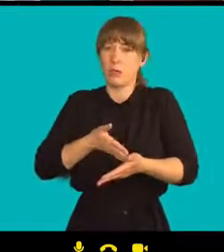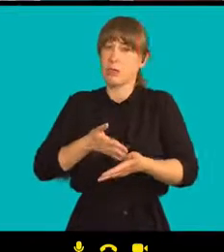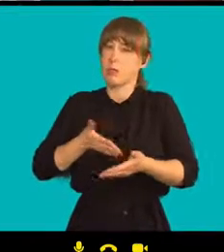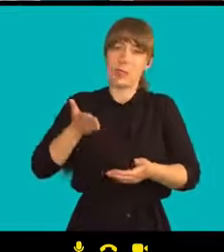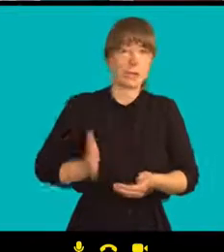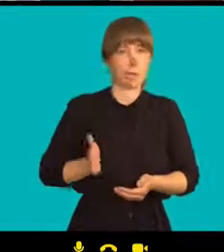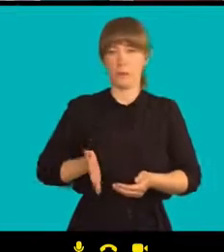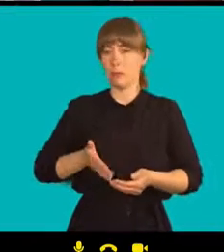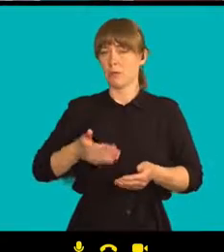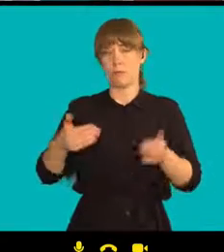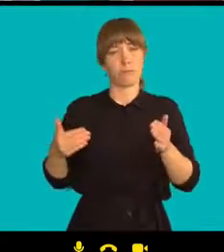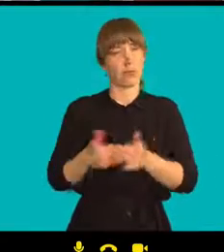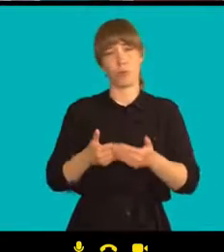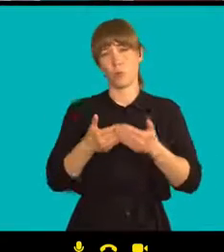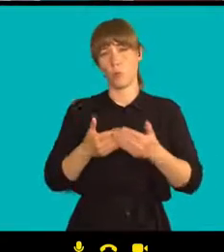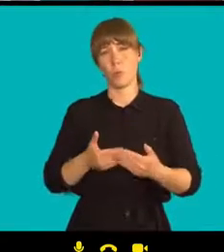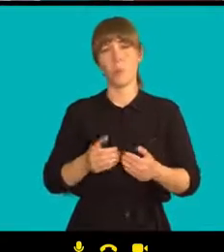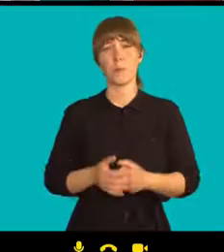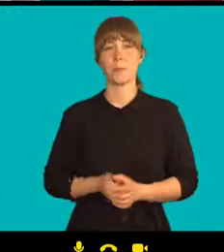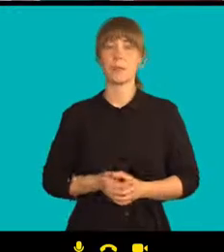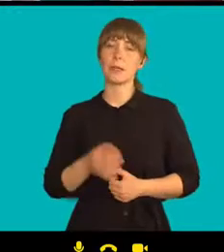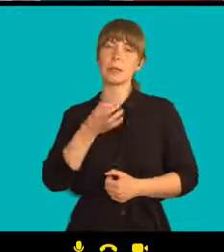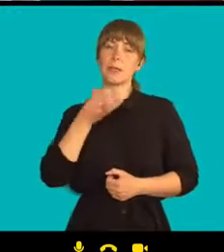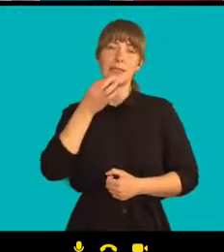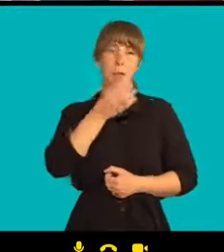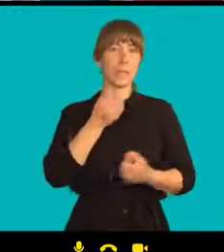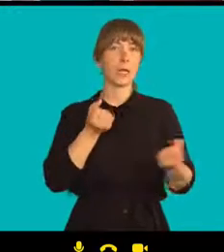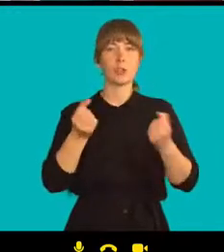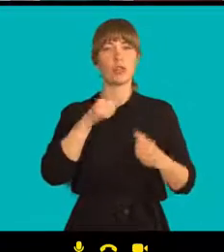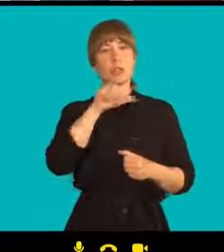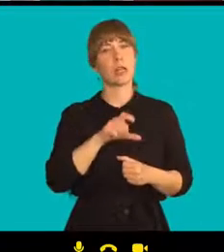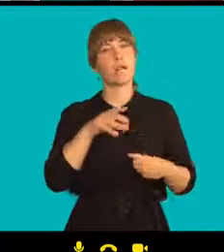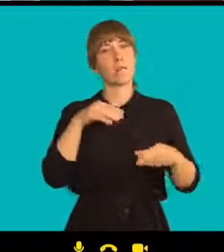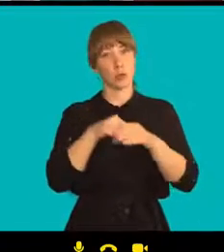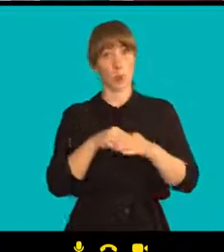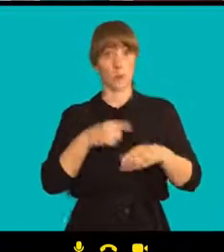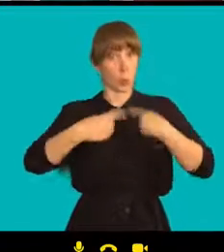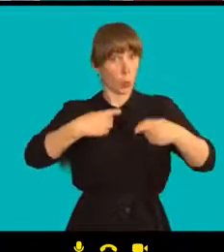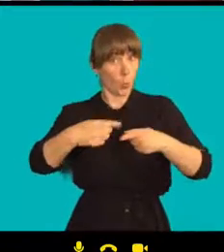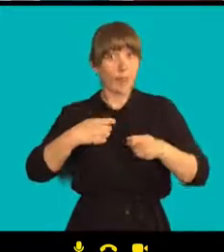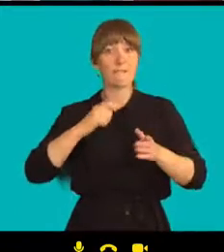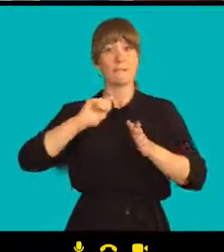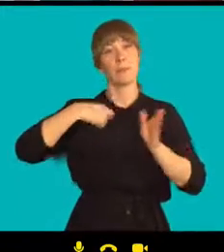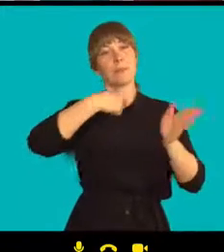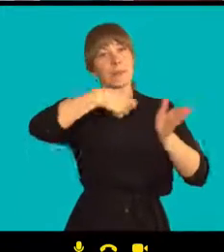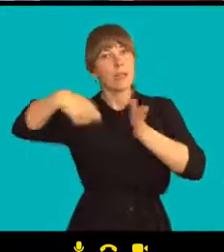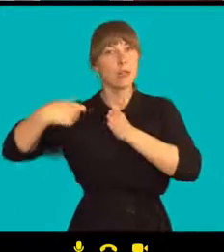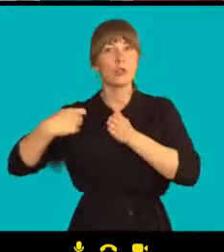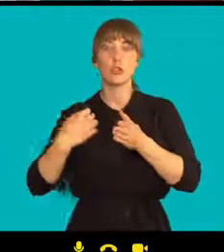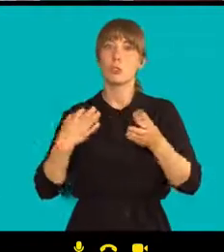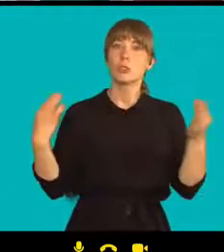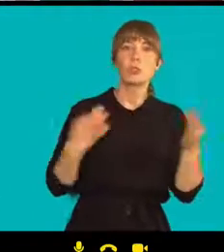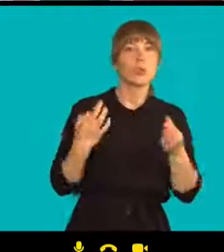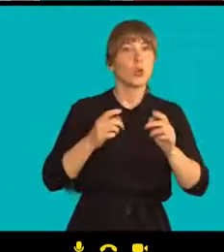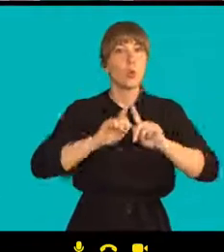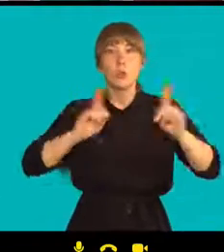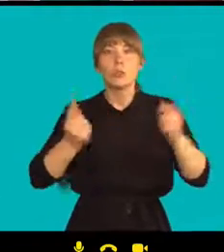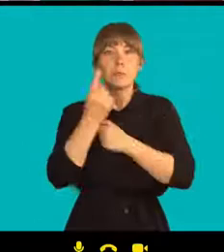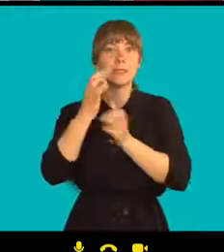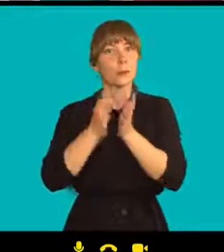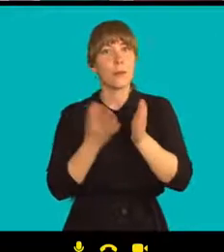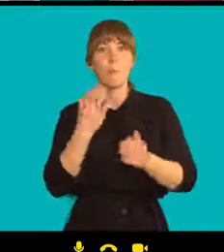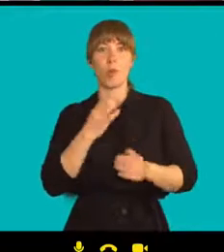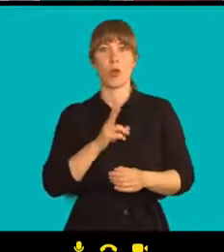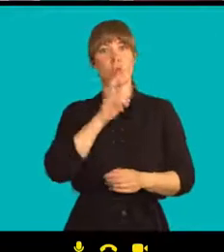tvrdých zásahů jste byl během toho natáčení světkem? Co jste viděl? Co byl třeba nejtěžší moment pro vás osobně?